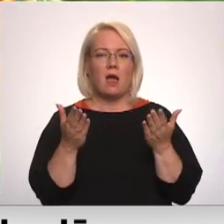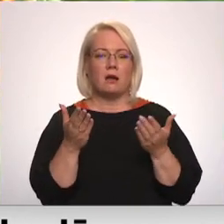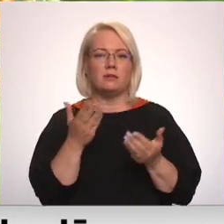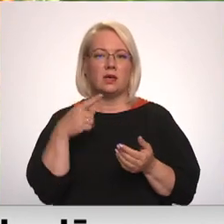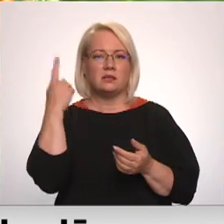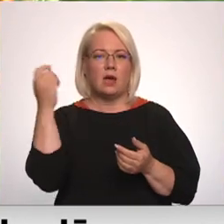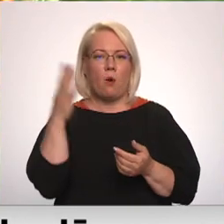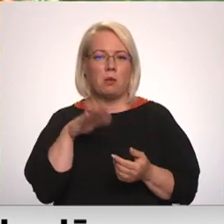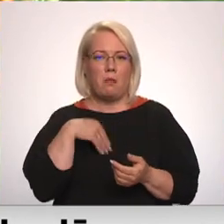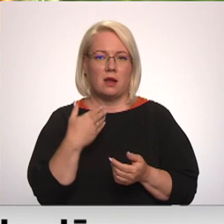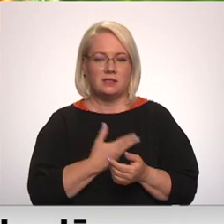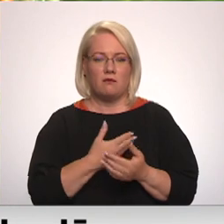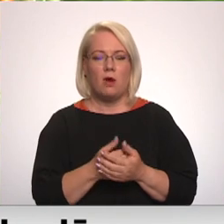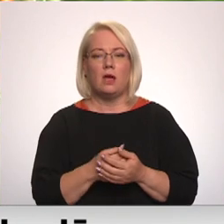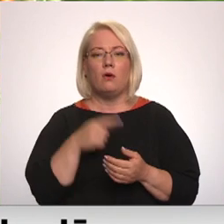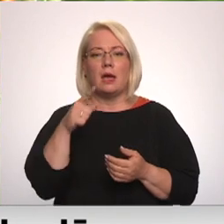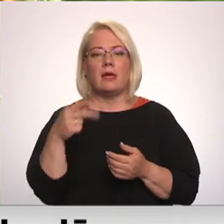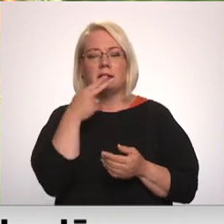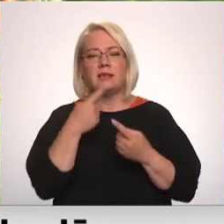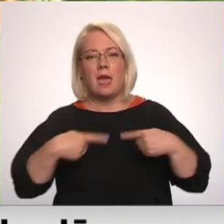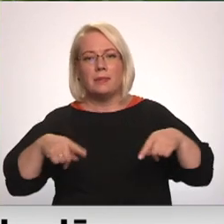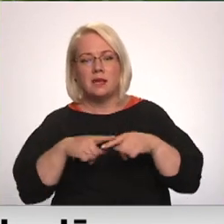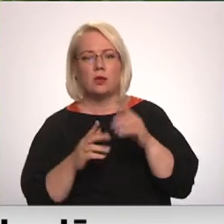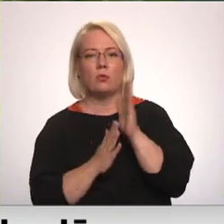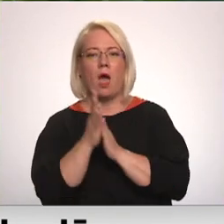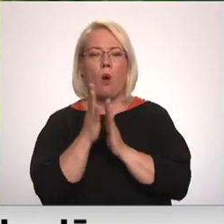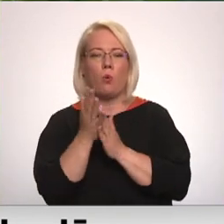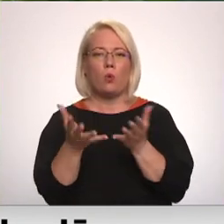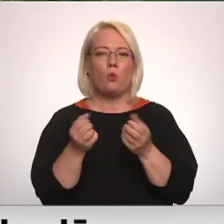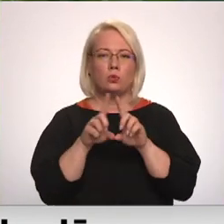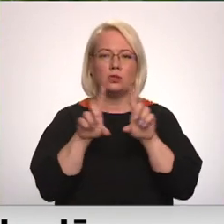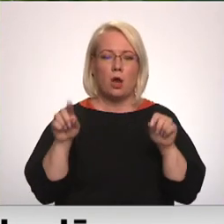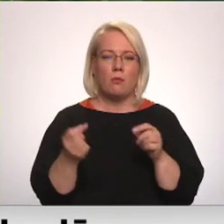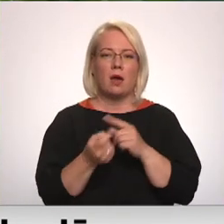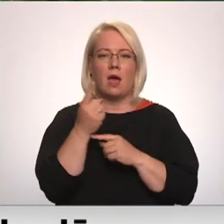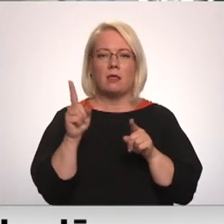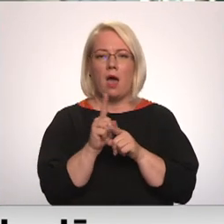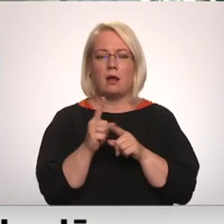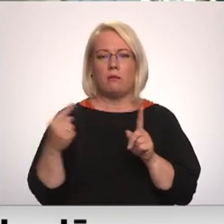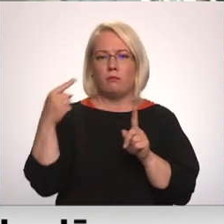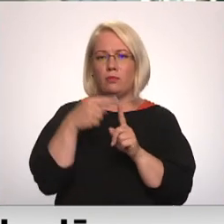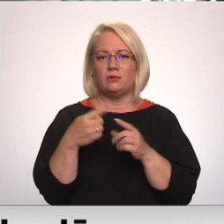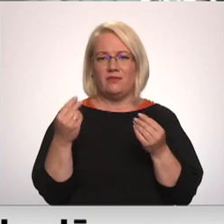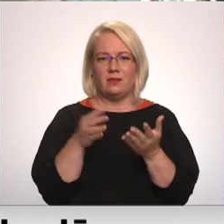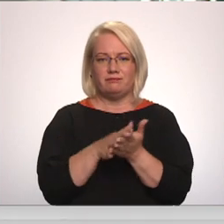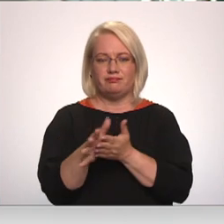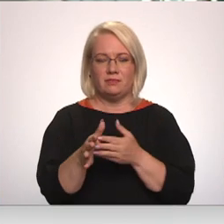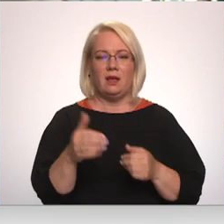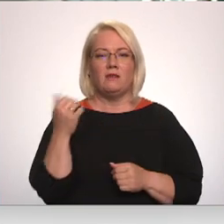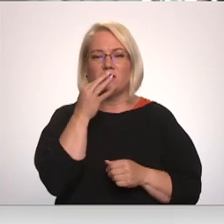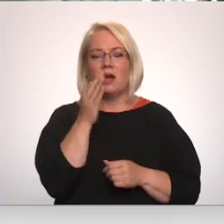Gan saimniecībās, gan uzņēmumos auga aizsardzības darbi rada arī lielākus finansiālos izdevumus. Katras līgas darbs